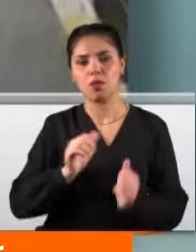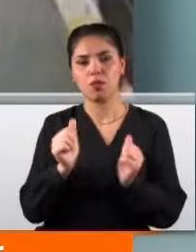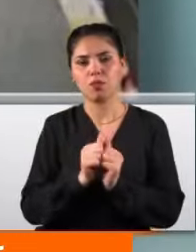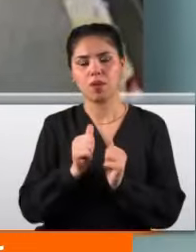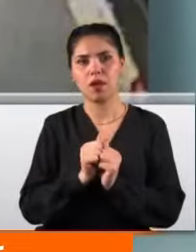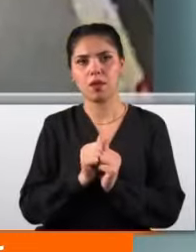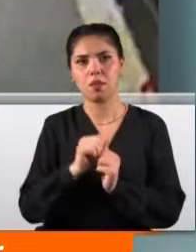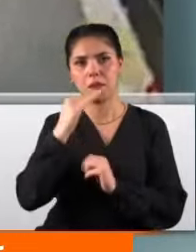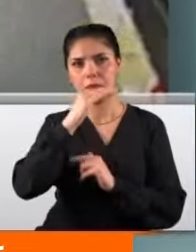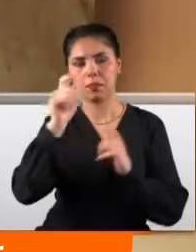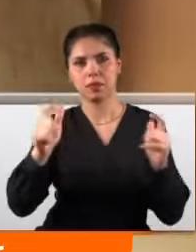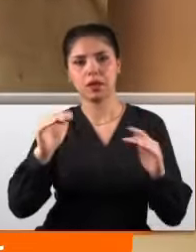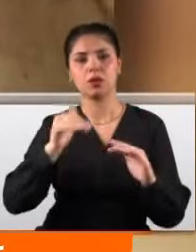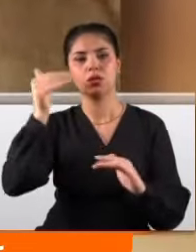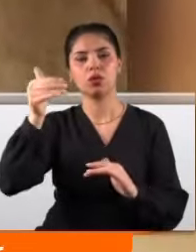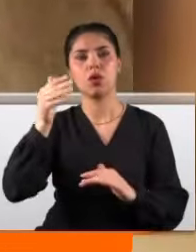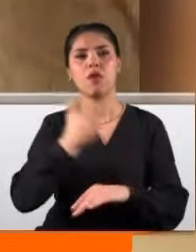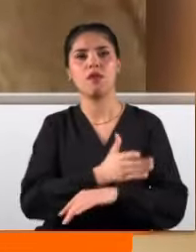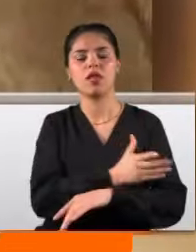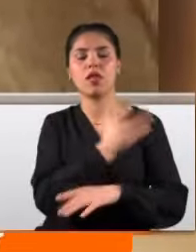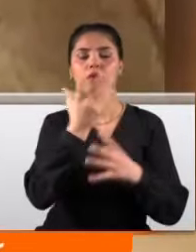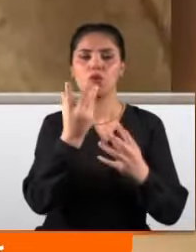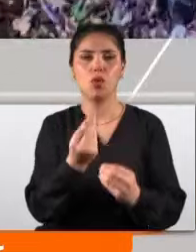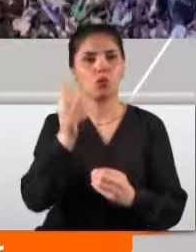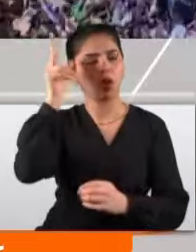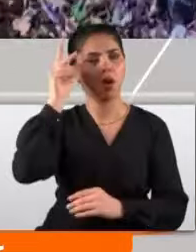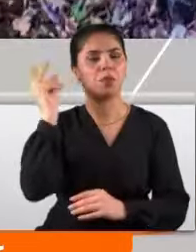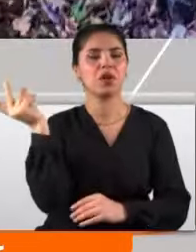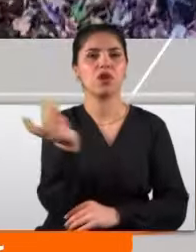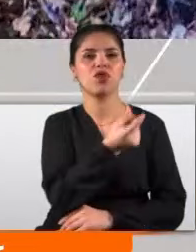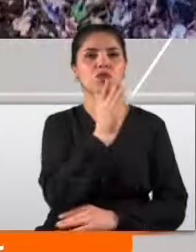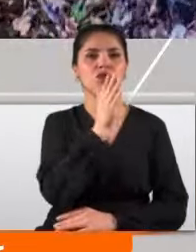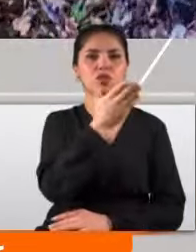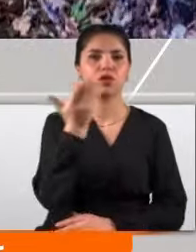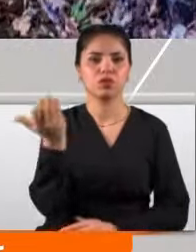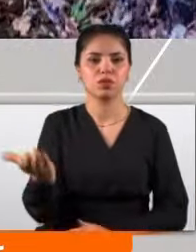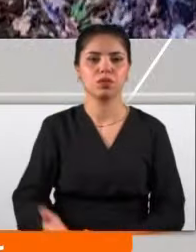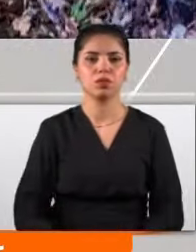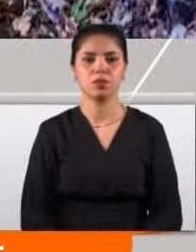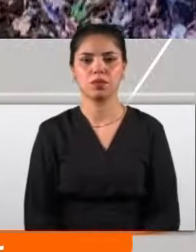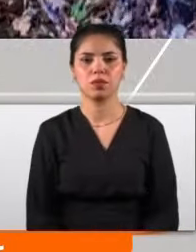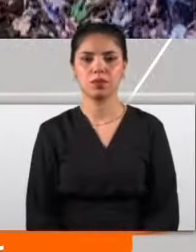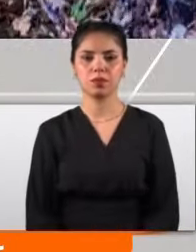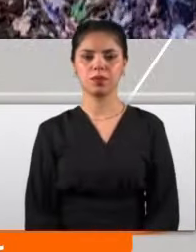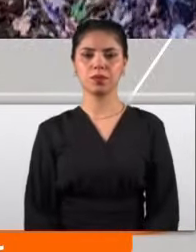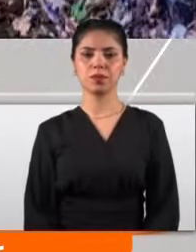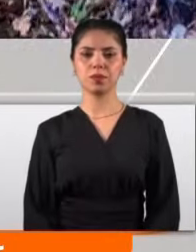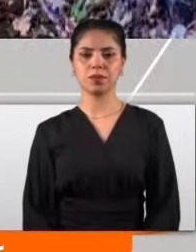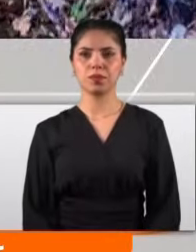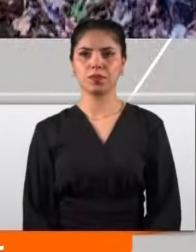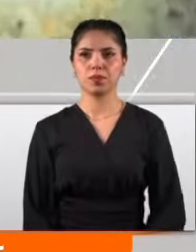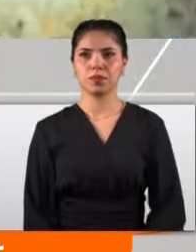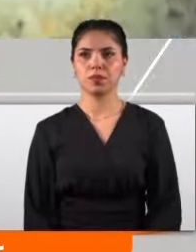topar gittiği Mısır'dan vatandaşı olduğu Amerika'ya kaçırdı. Olaydan sonra hemen iki üç saat içerisinde biri yurt dışına